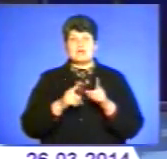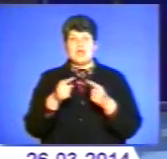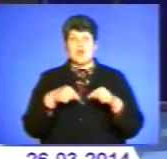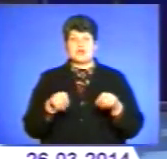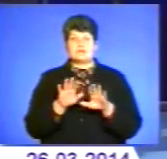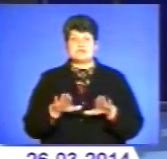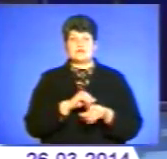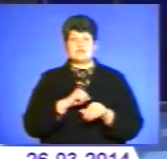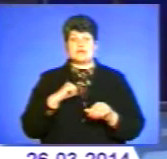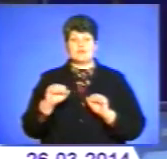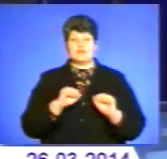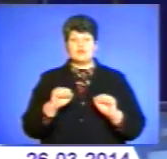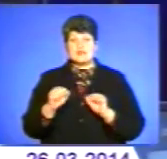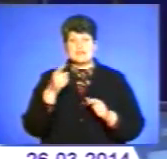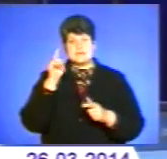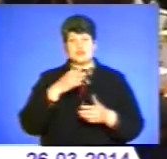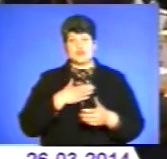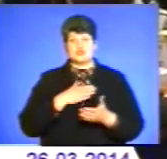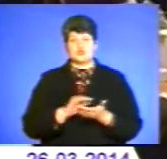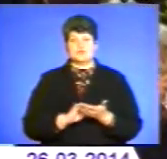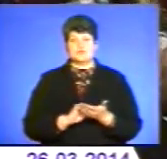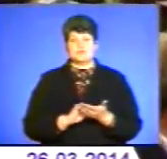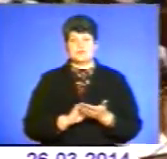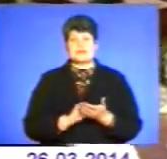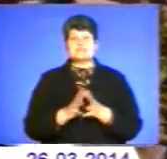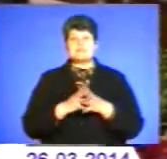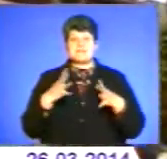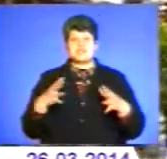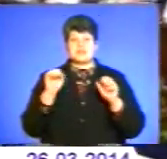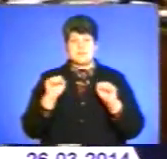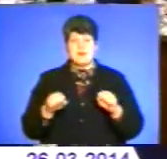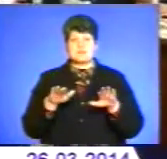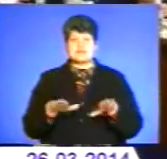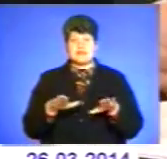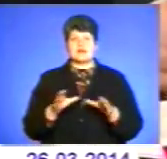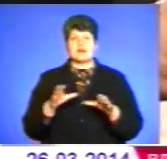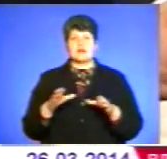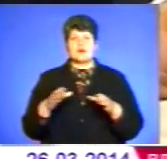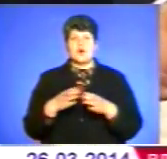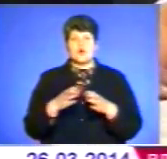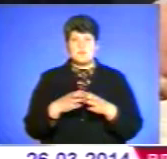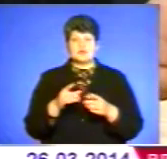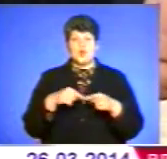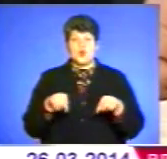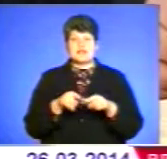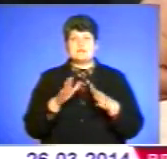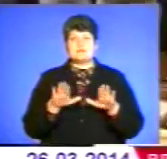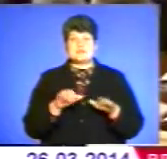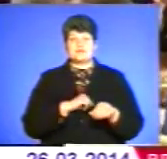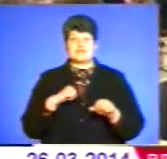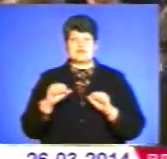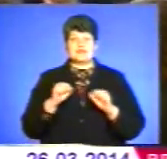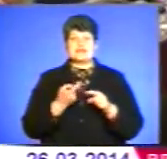самоврядування, знають наші журналісти. Збільшення прав місцевих громад, тобто органів місцевого самоврядування – це європейська